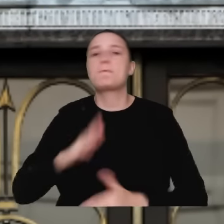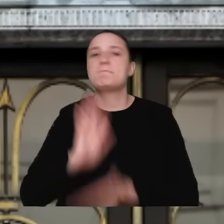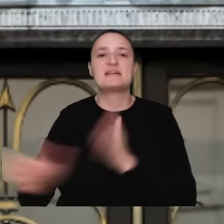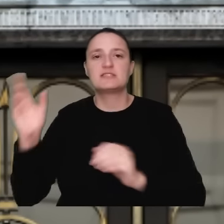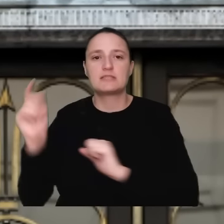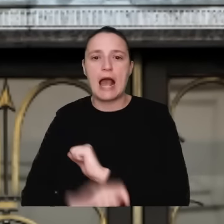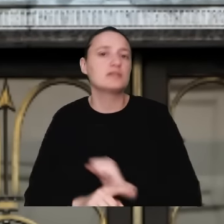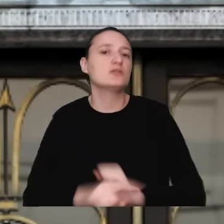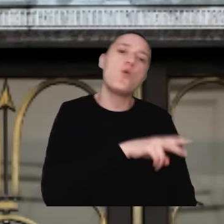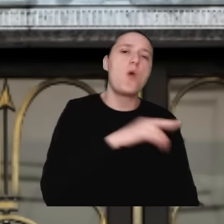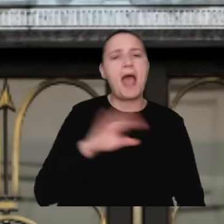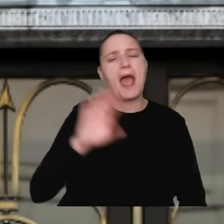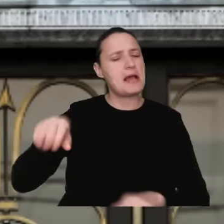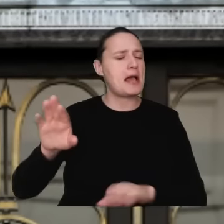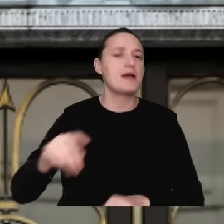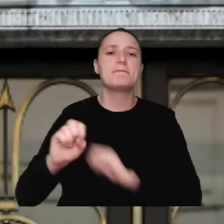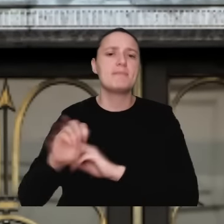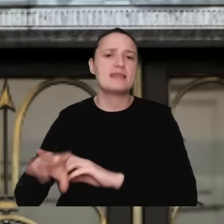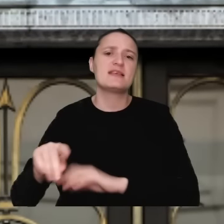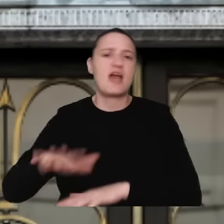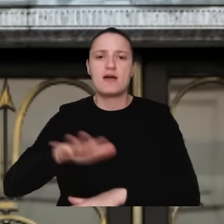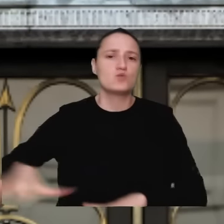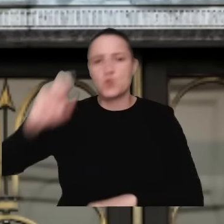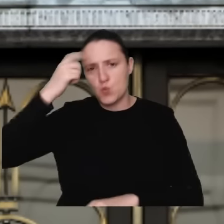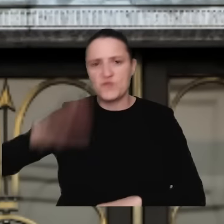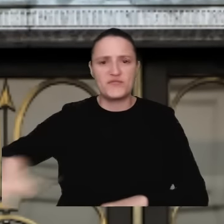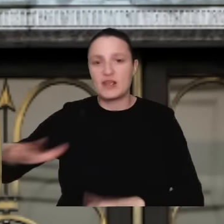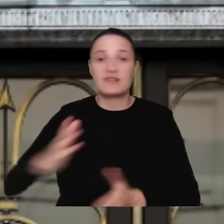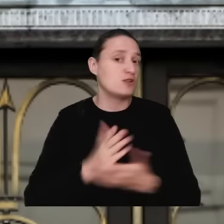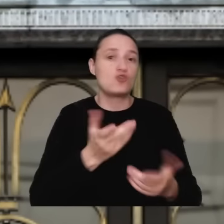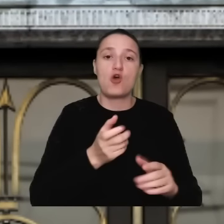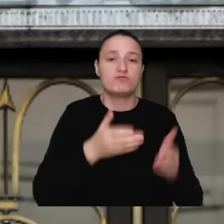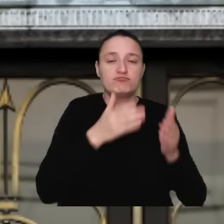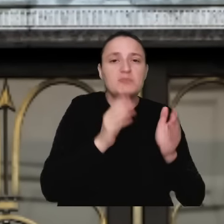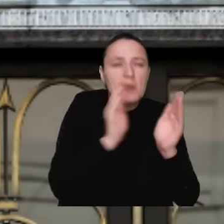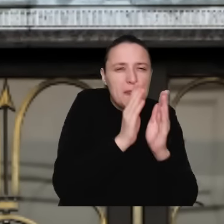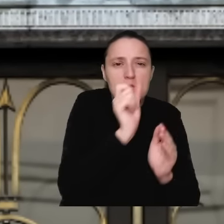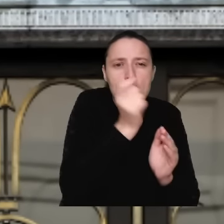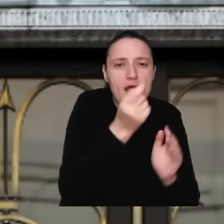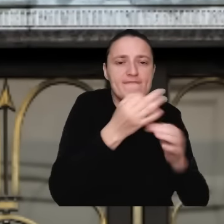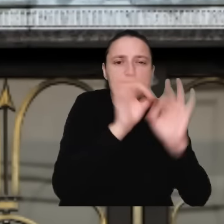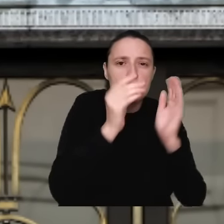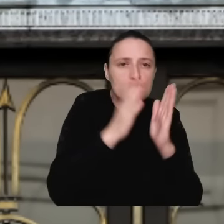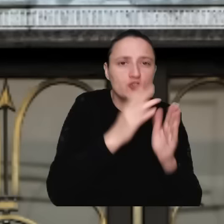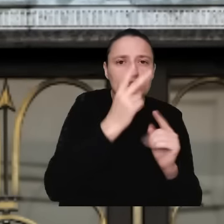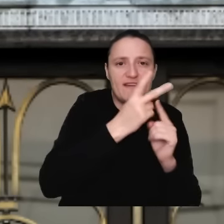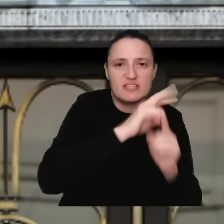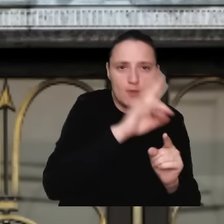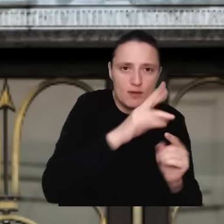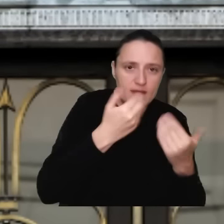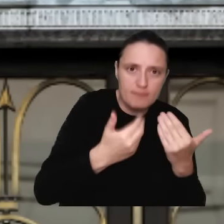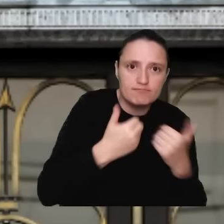Europejska przymyka oko, bo media są w większości zdominowane poza oknami wolności, tak jak tutaj ta telewizja, bo